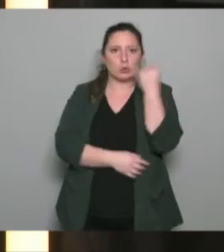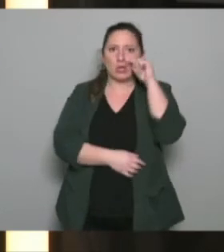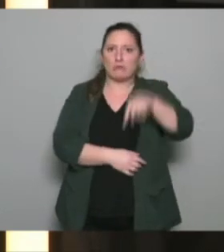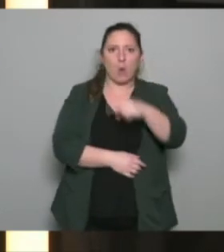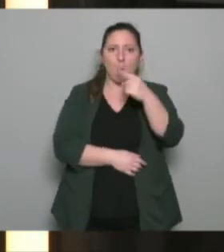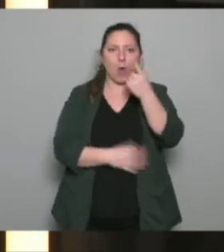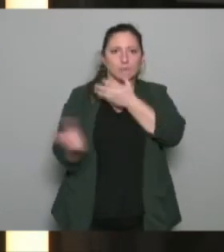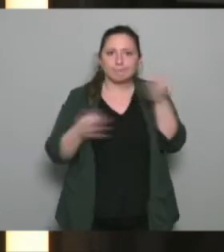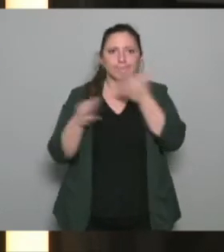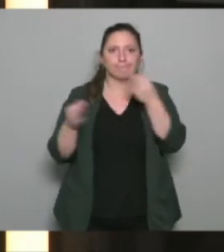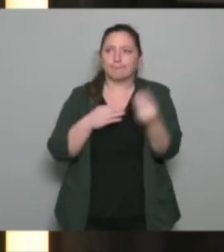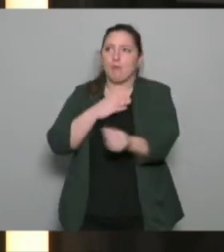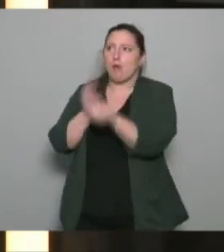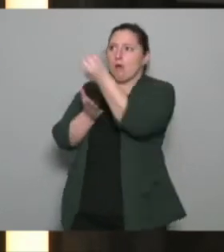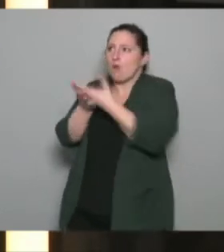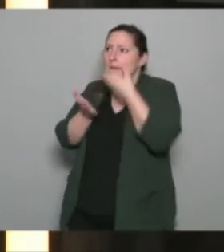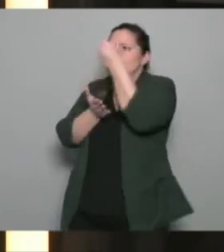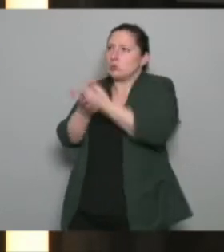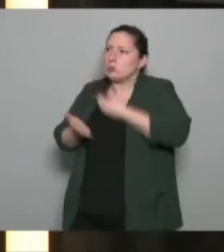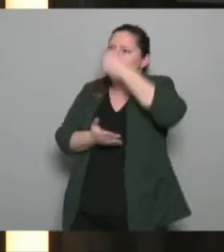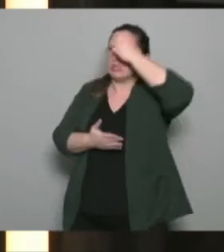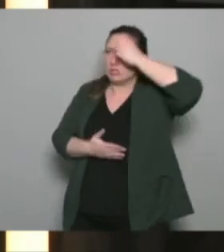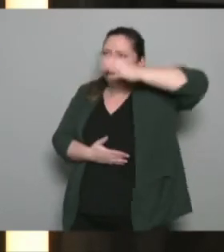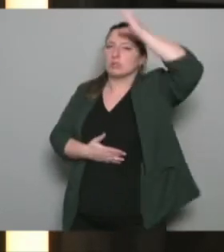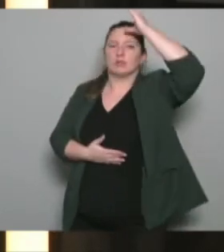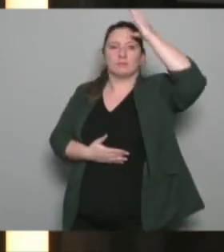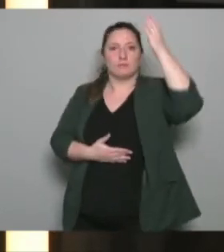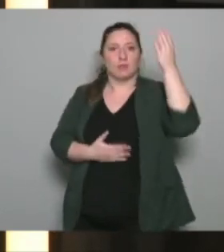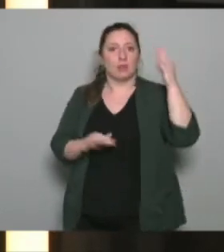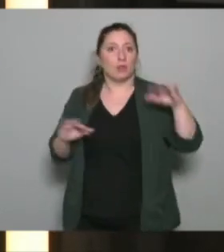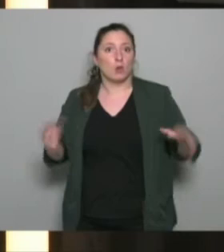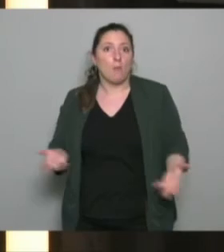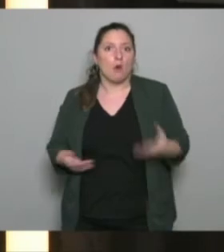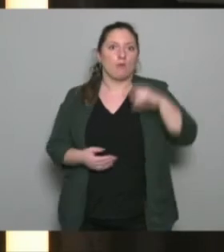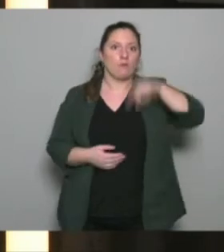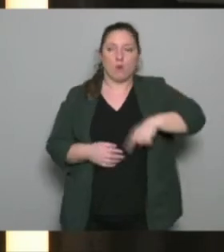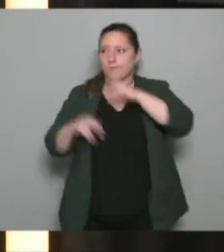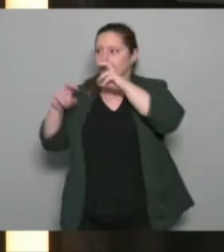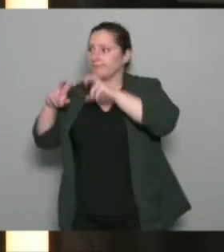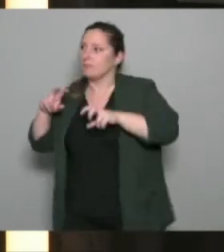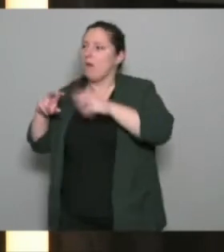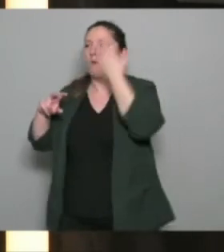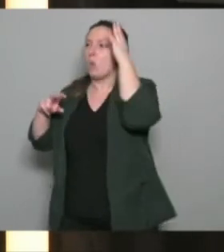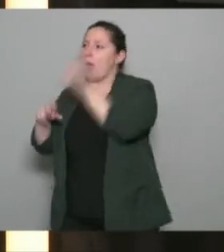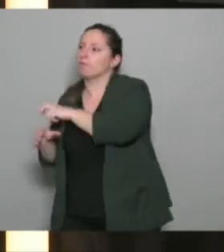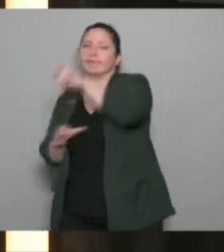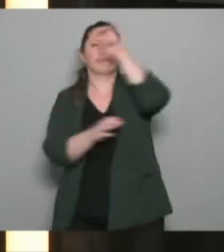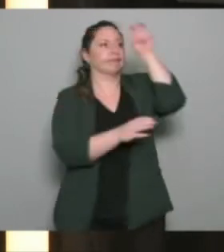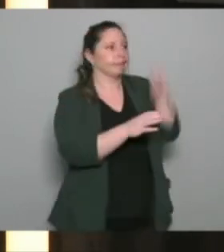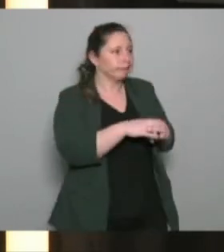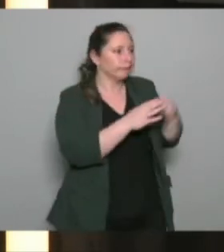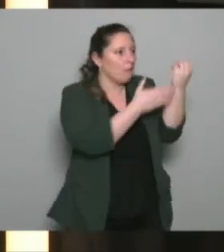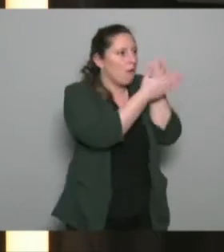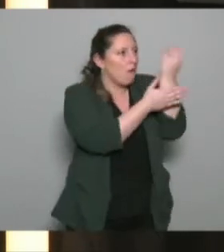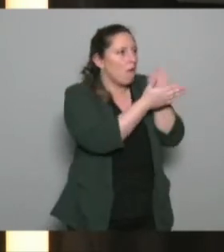alimentés par ce que tu as dit tout à l'heure par de la connaissance et la connaissance il faut aller la chercher ailleurs souvent et bien